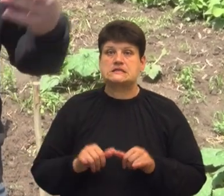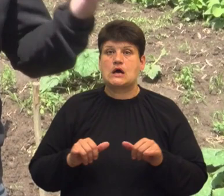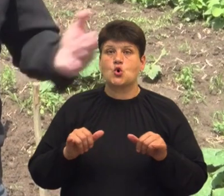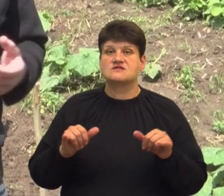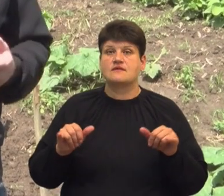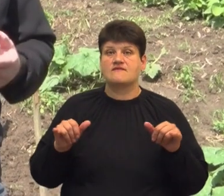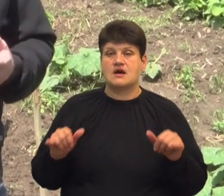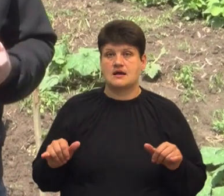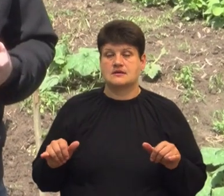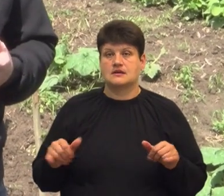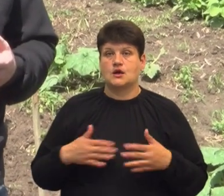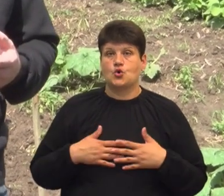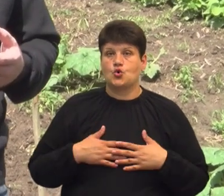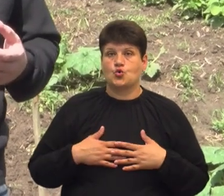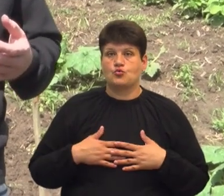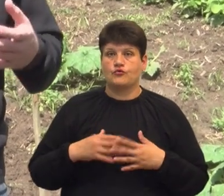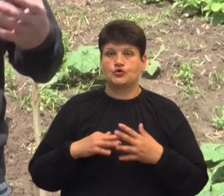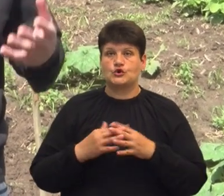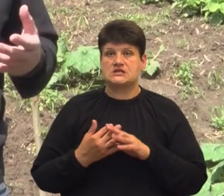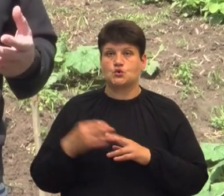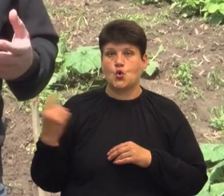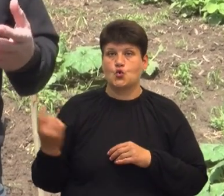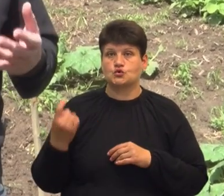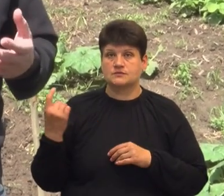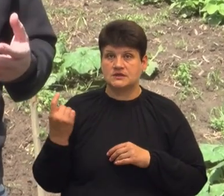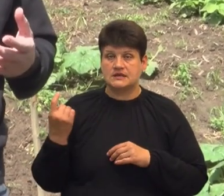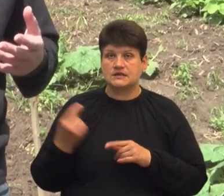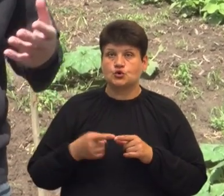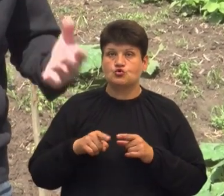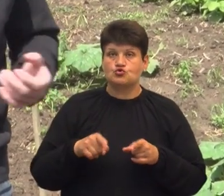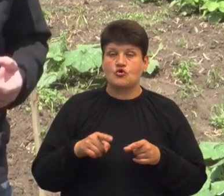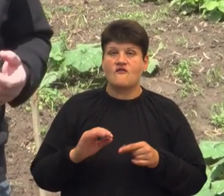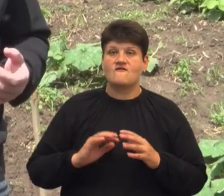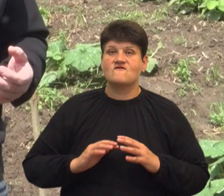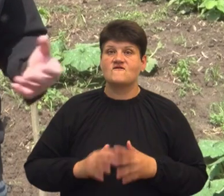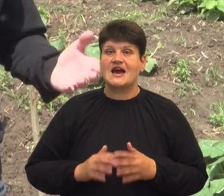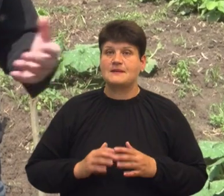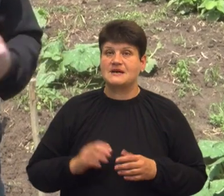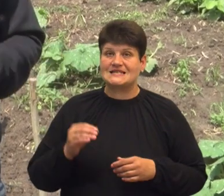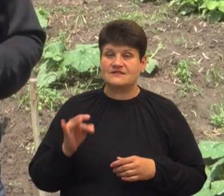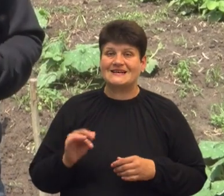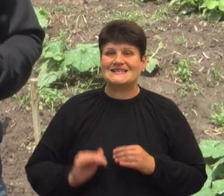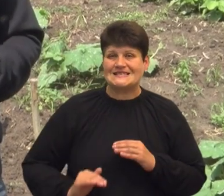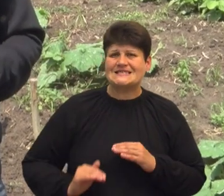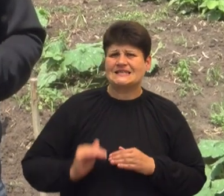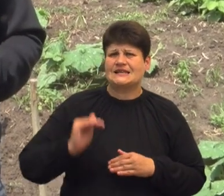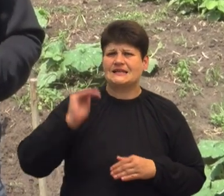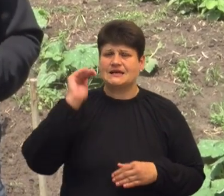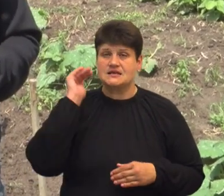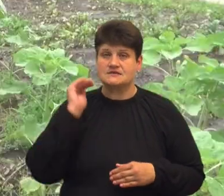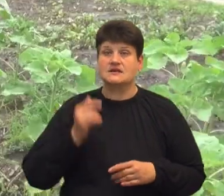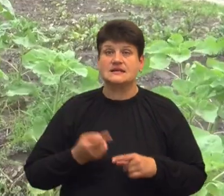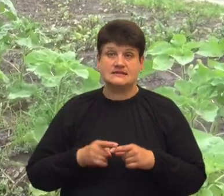і любов до сільського господарства, і до цього фермерства, самого дитинства. Тому ми вирішили, що це дуже